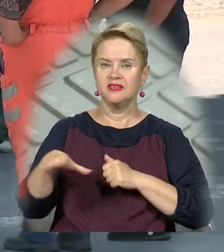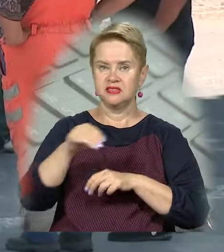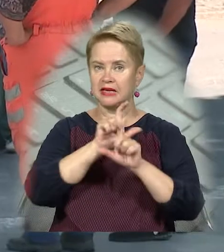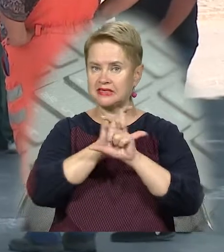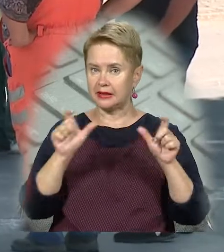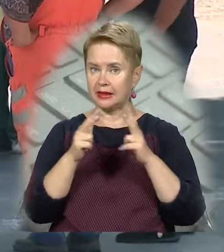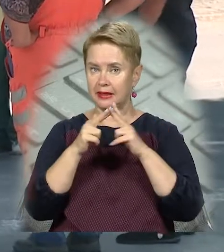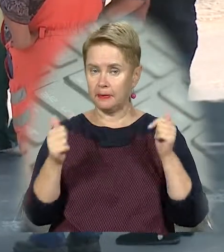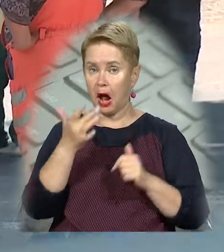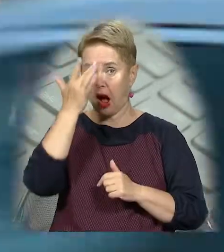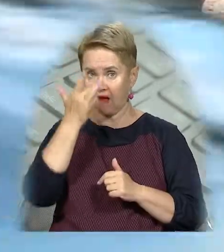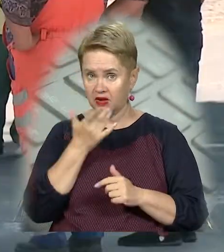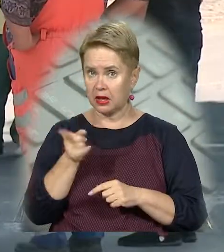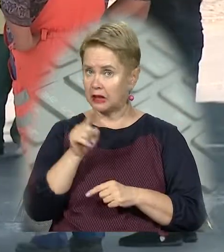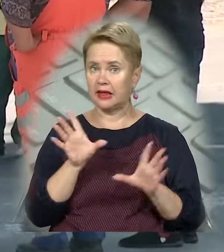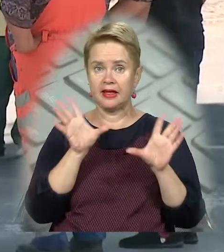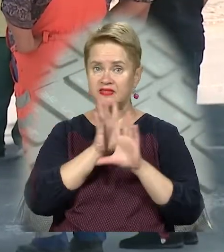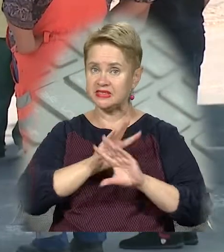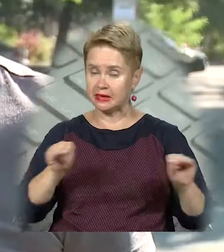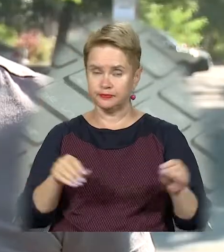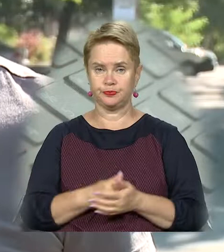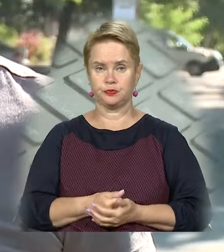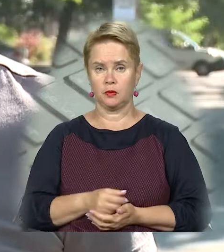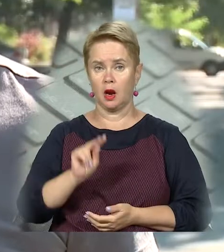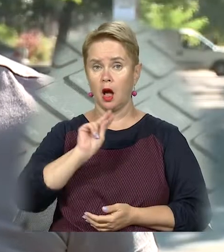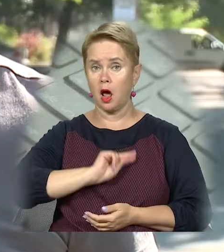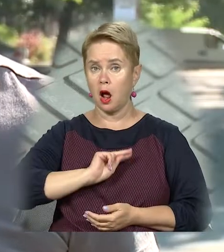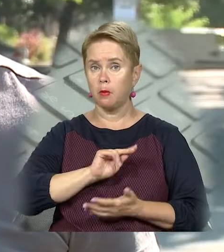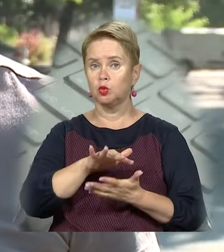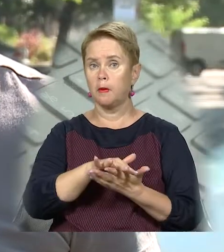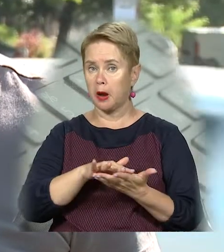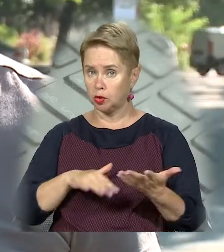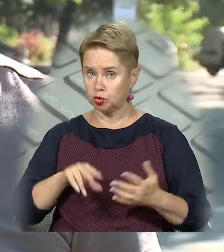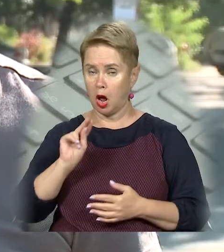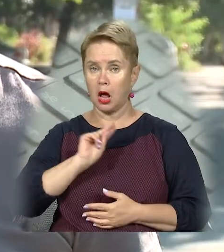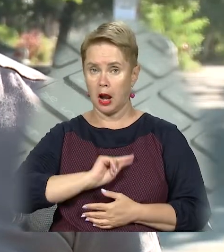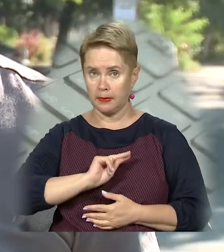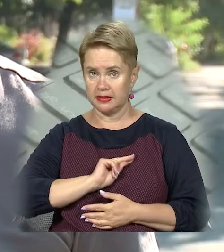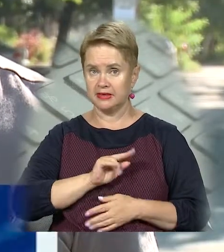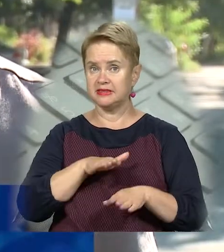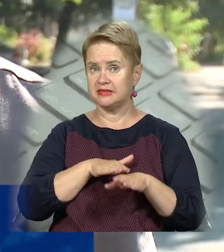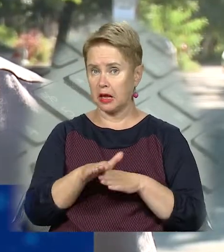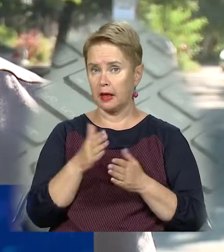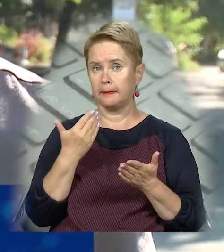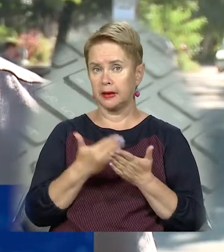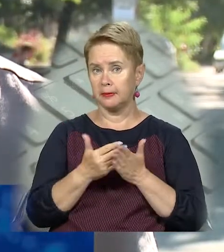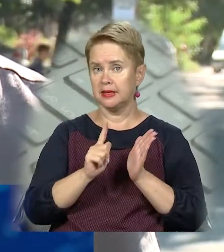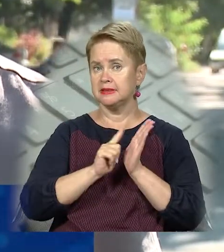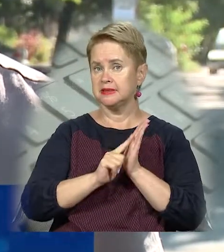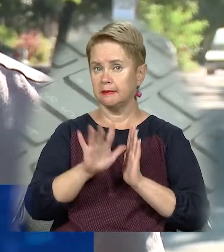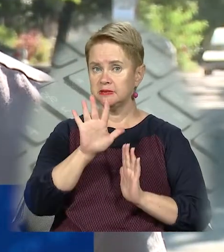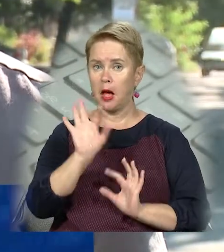освітніх закладів Дніпра влітку. Однак не встигли. Роботи продовжуються. Роботи зроблені приблизно на